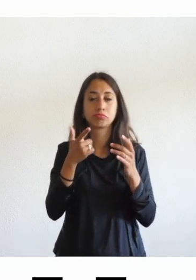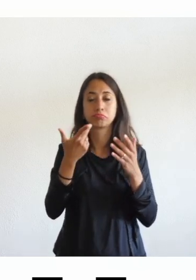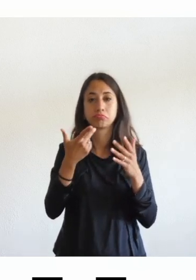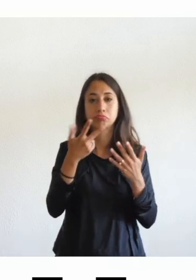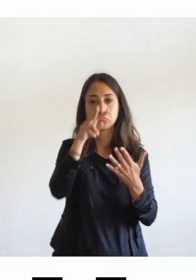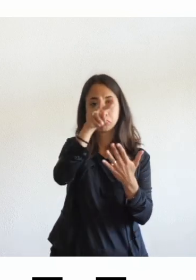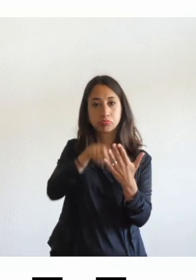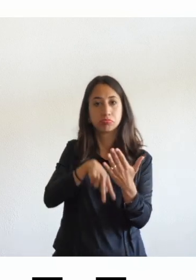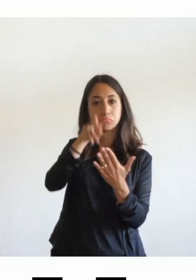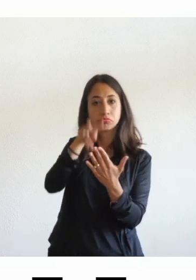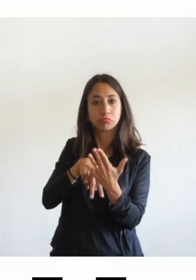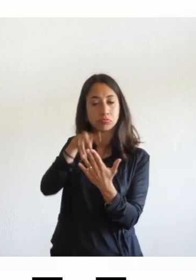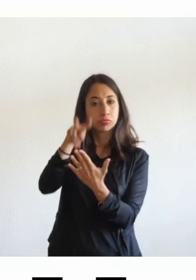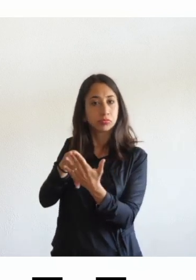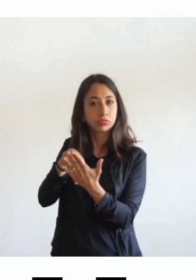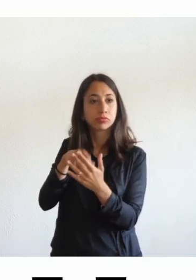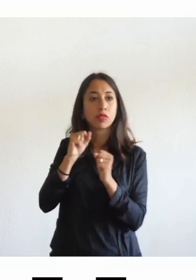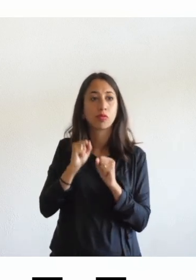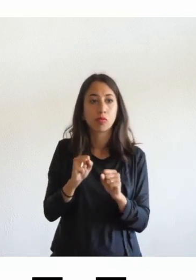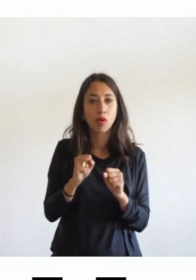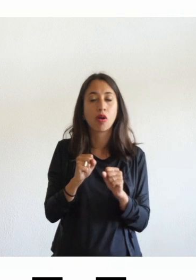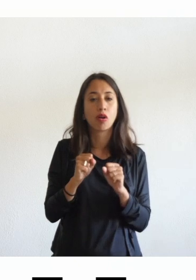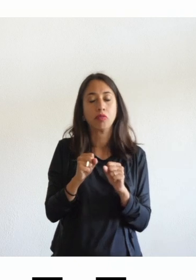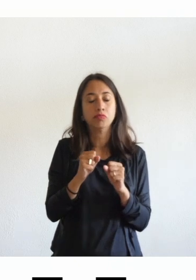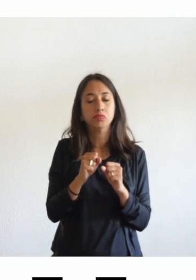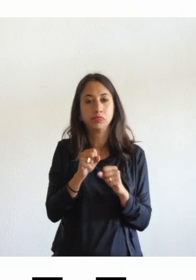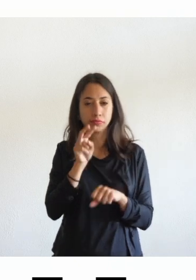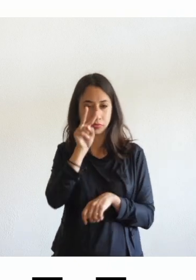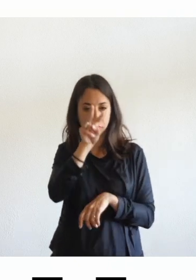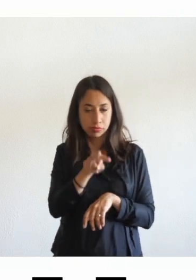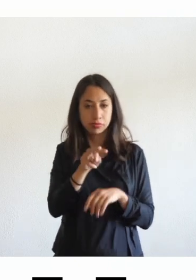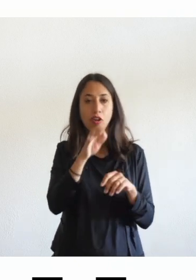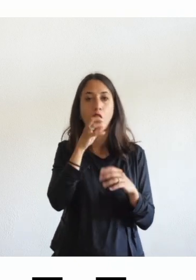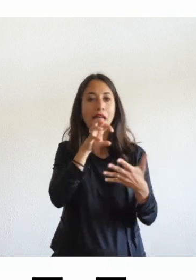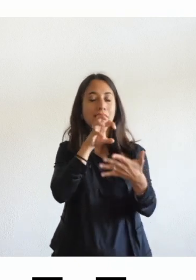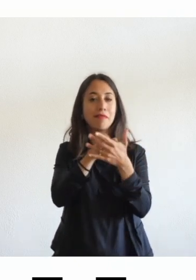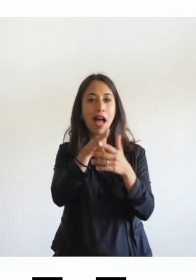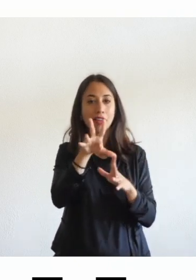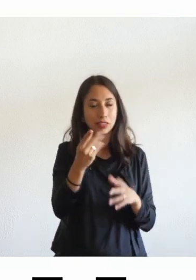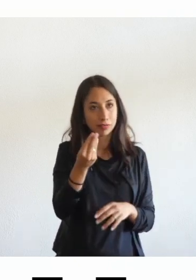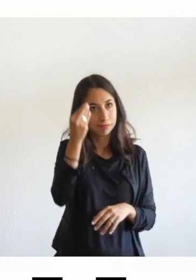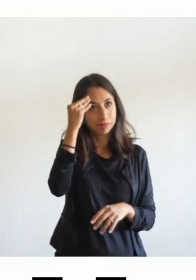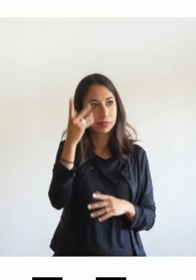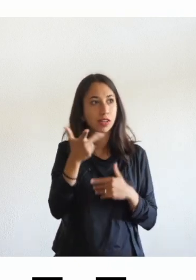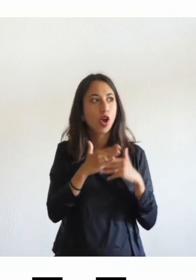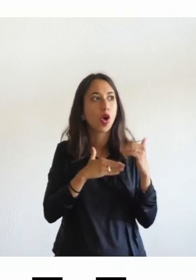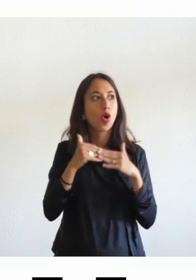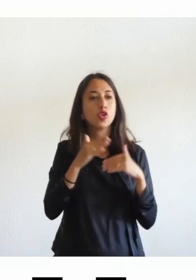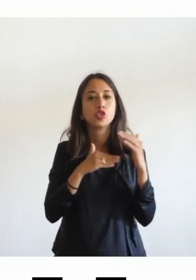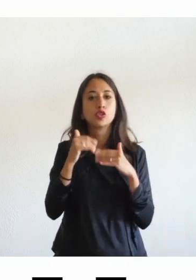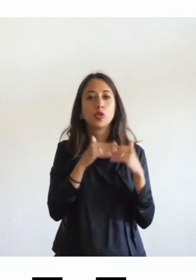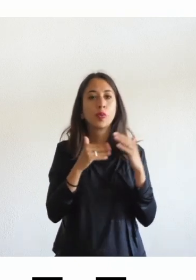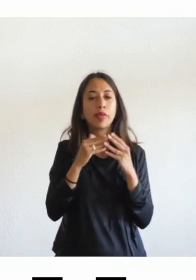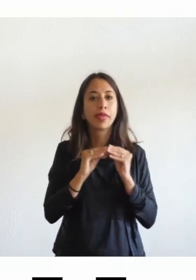può prendere un'immagine fissare nella testa quella immagine e costruirsi lì